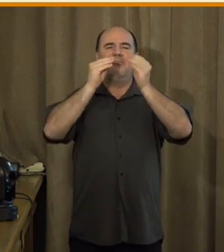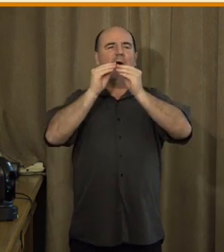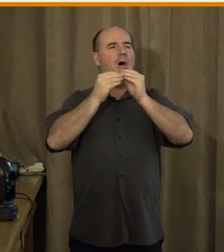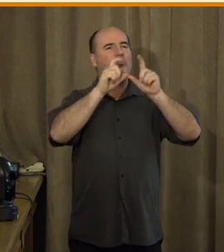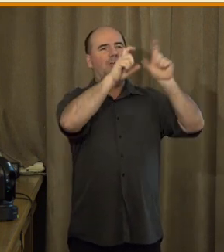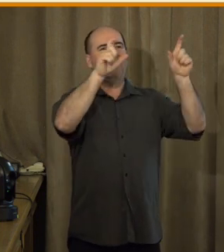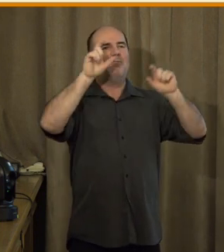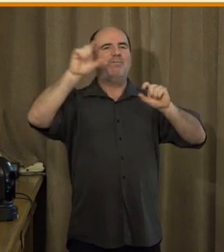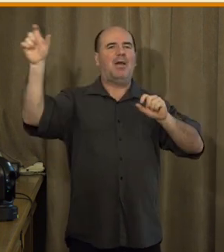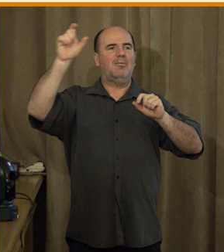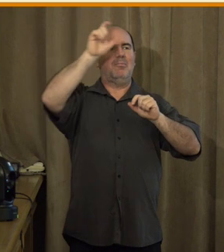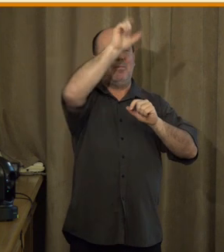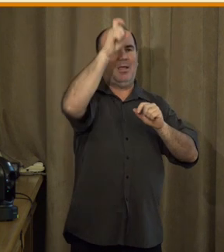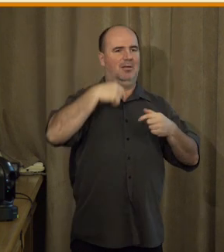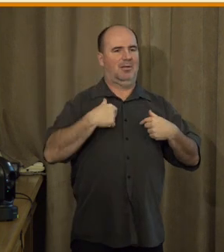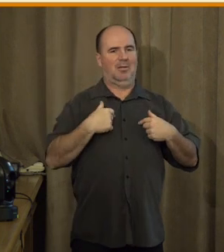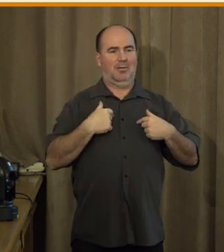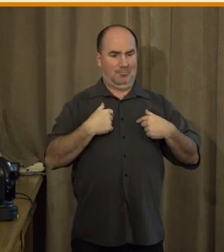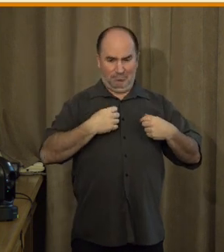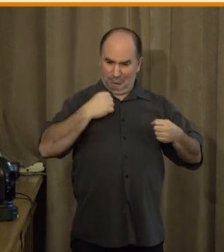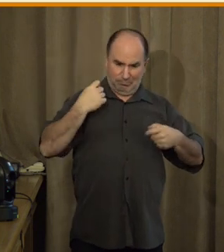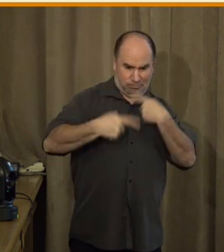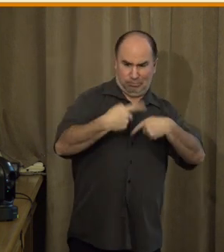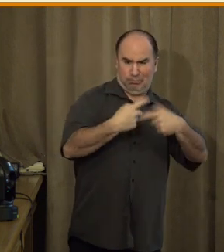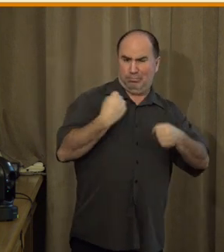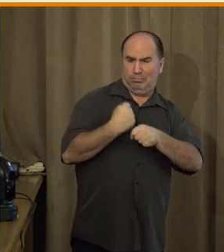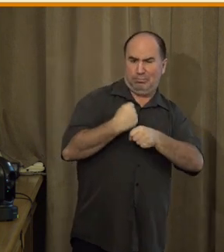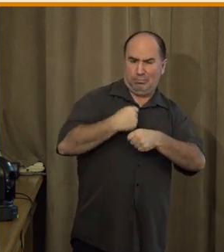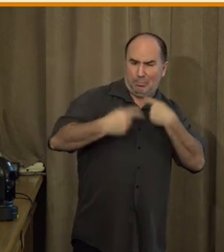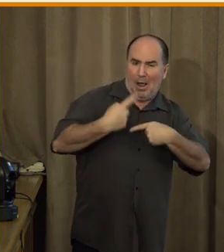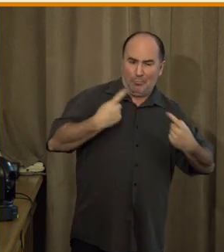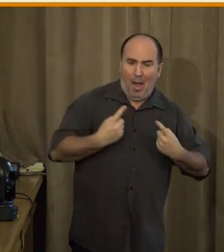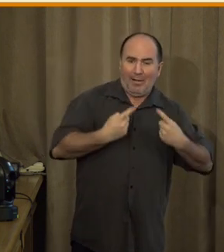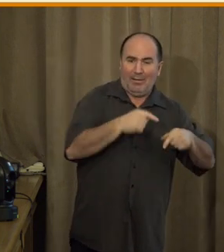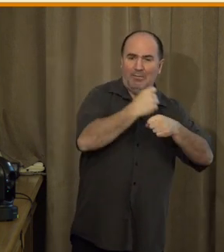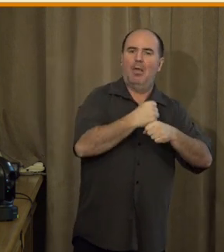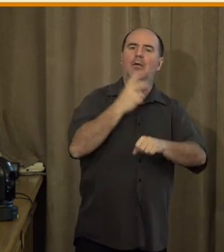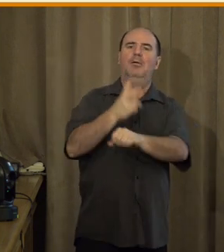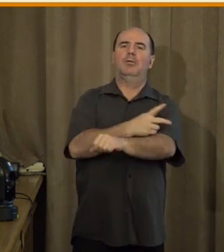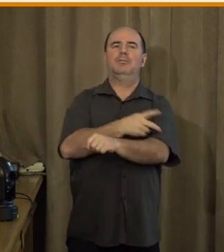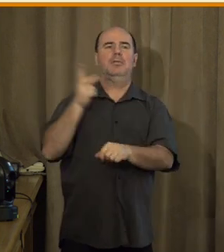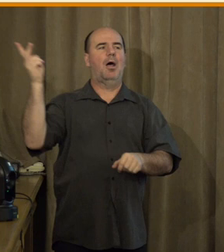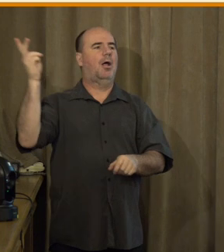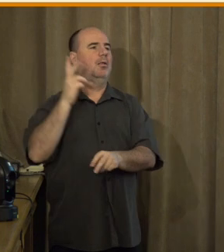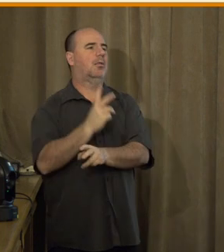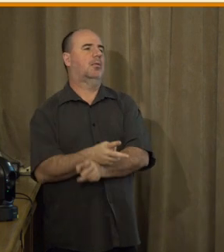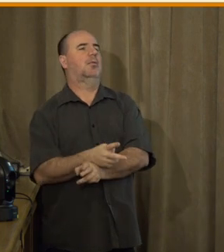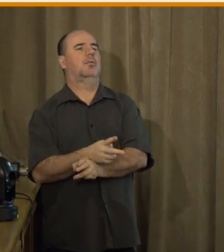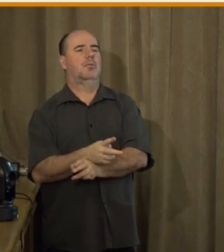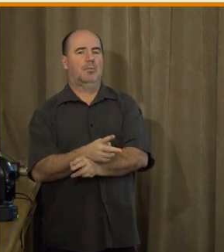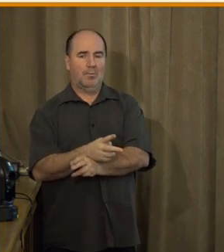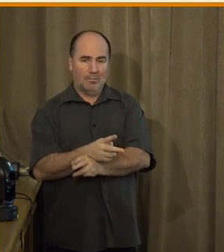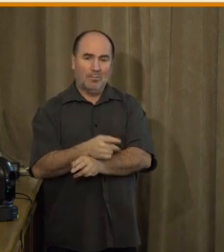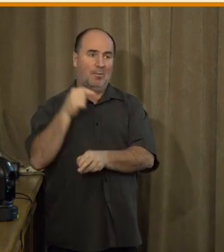určitou liknavost státu využil, nebo se chopil toho, že teda vytvořil bankovní identity, čímž de facto